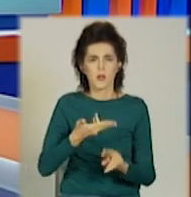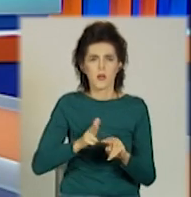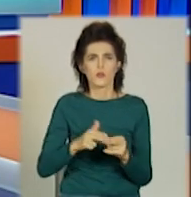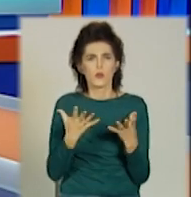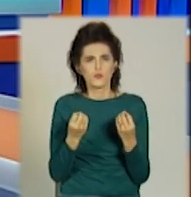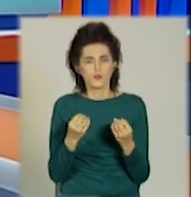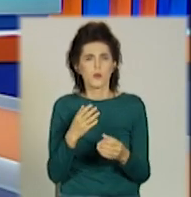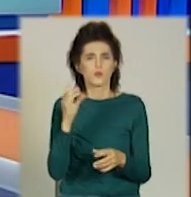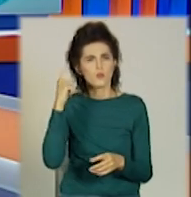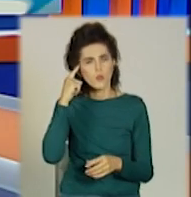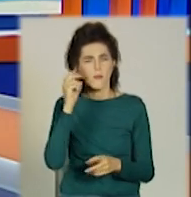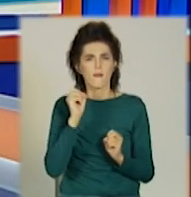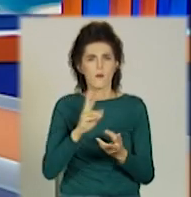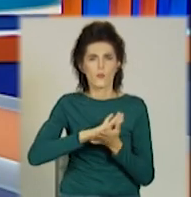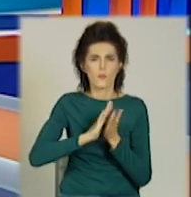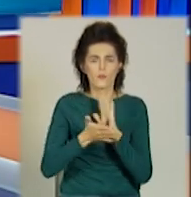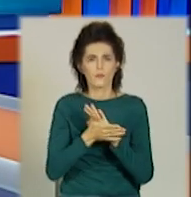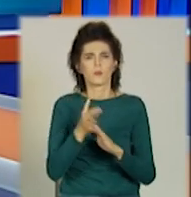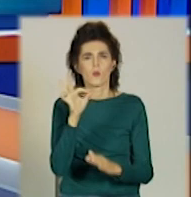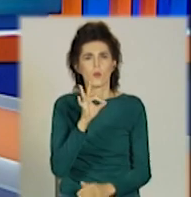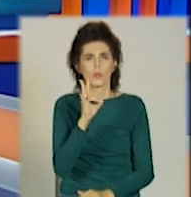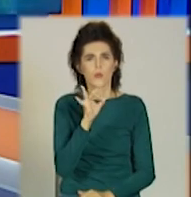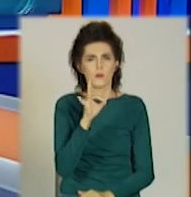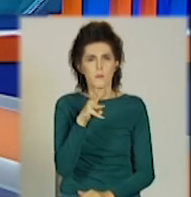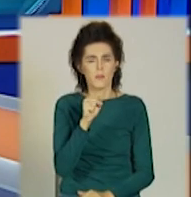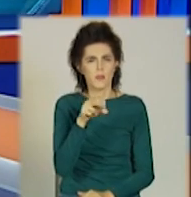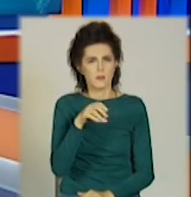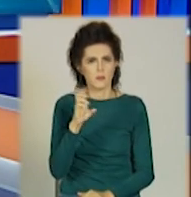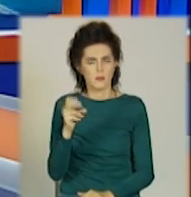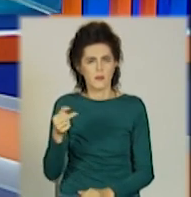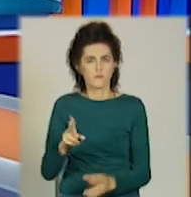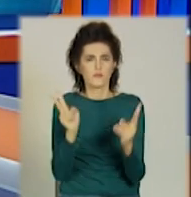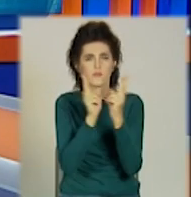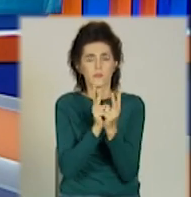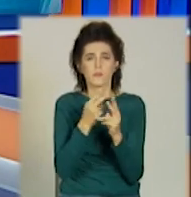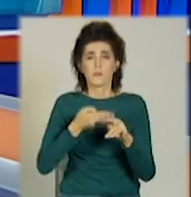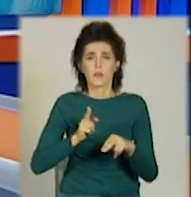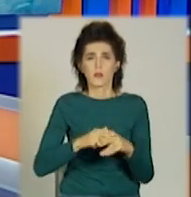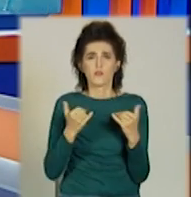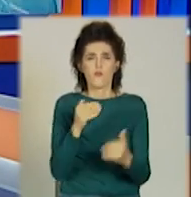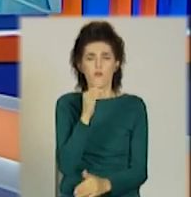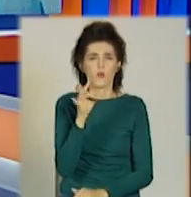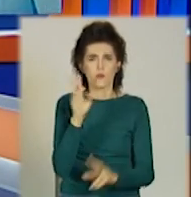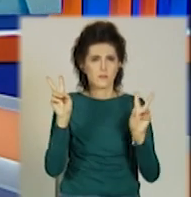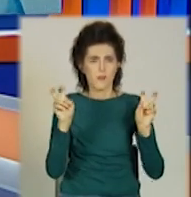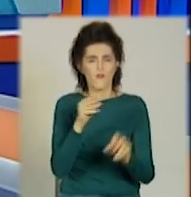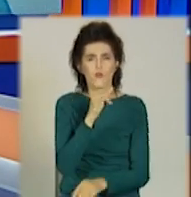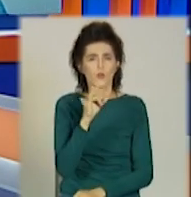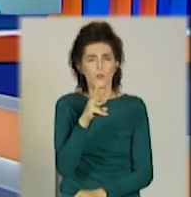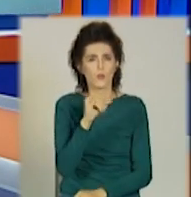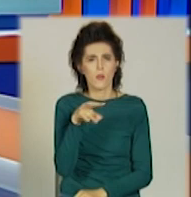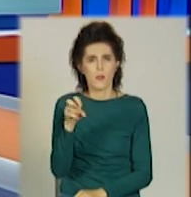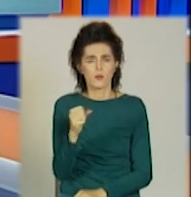належить домовитися під час нормандської зустрічі. А погодження формули Штанмайра – лише спосіб